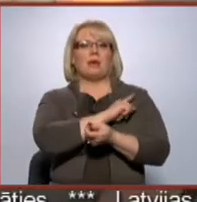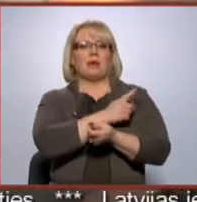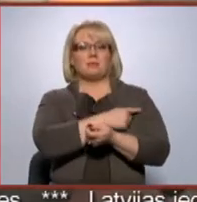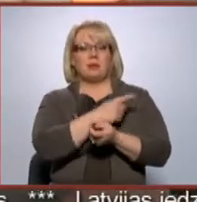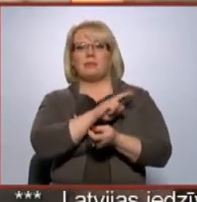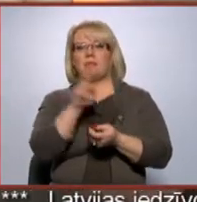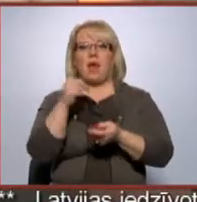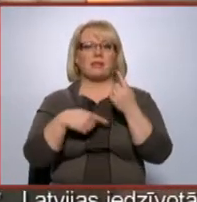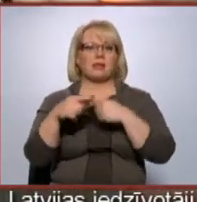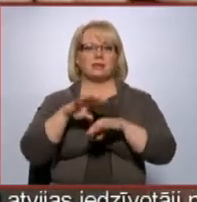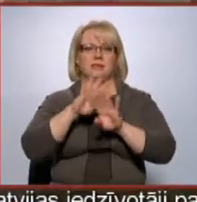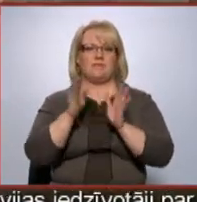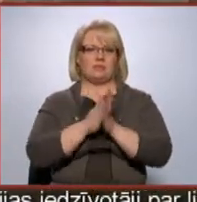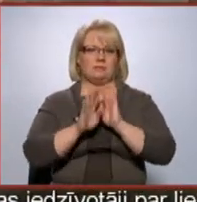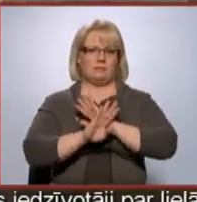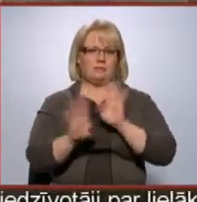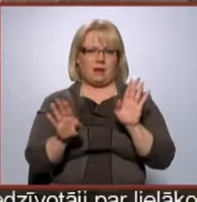neatgriezīsies vispār.